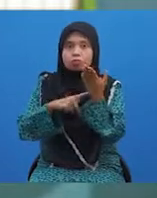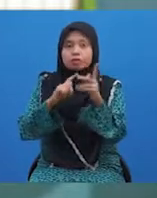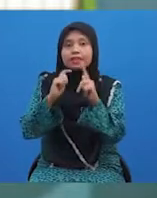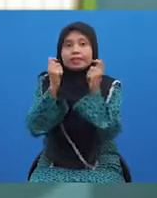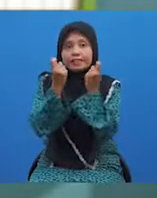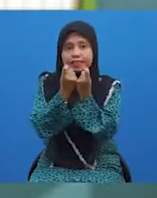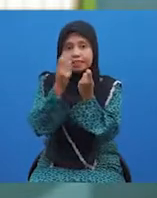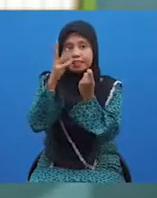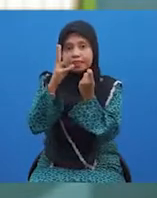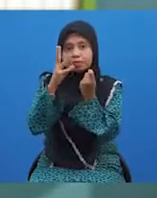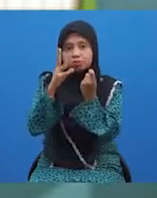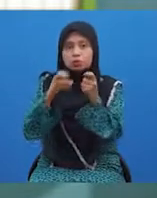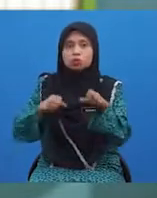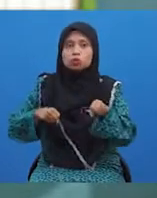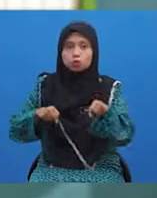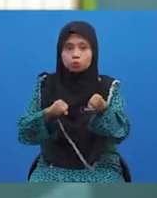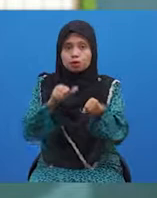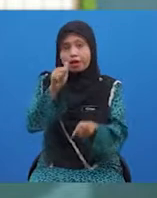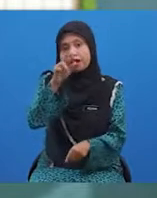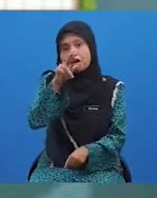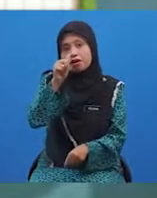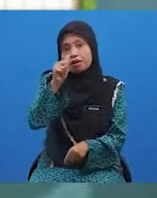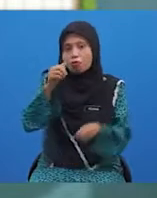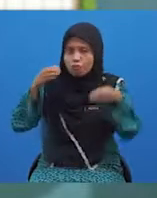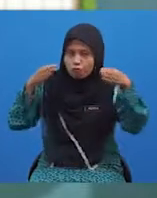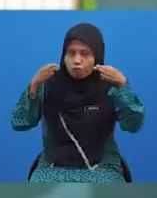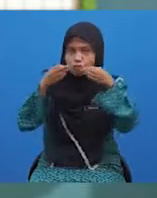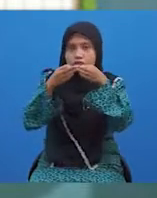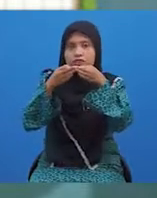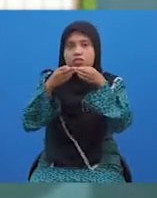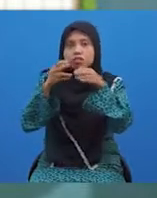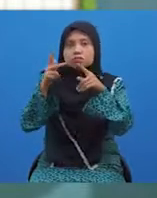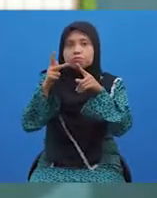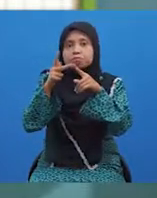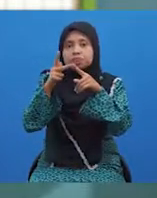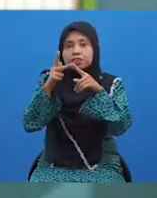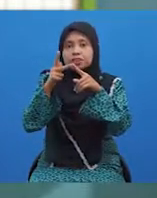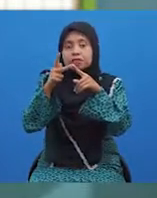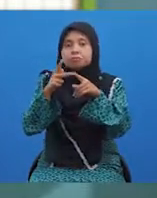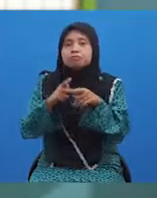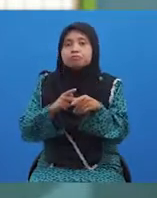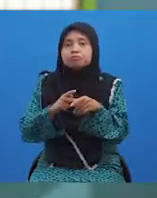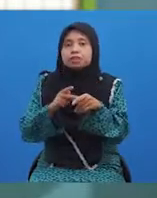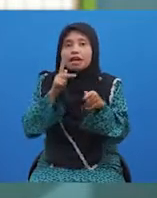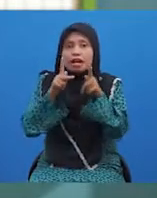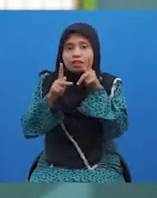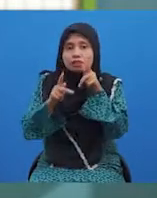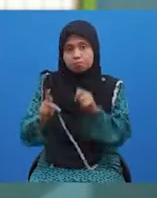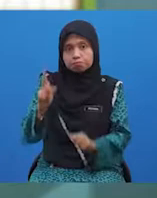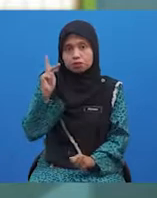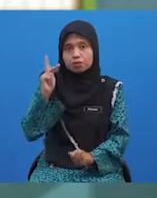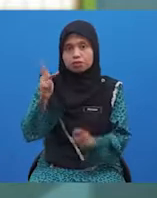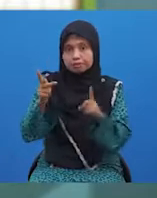SMK Sungai Ara akan memfokuskan pelajaran kita hari ini iaitu kata penguat